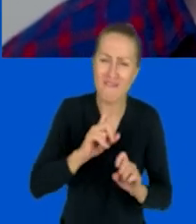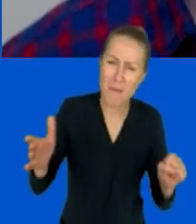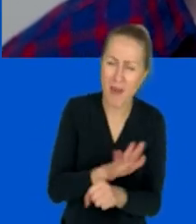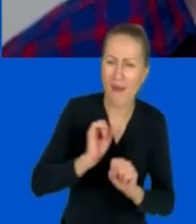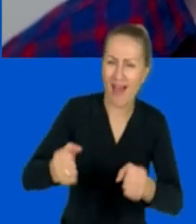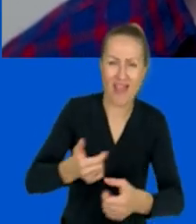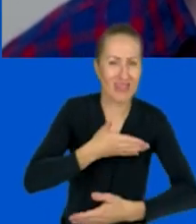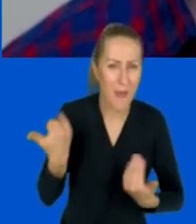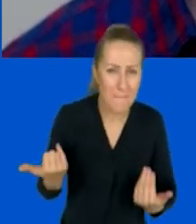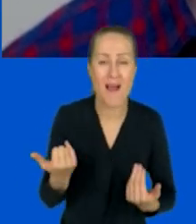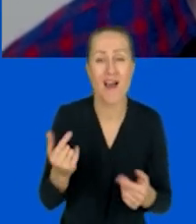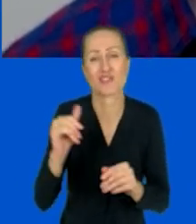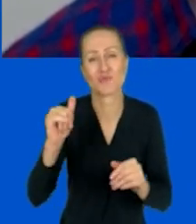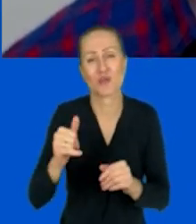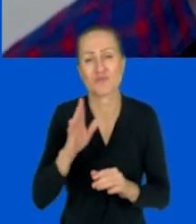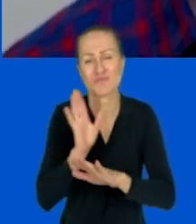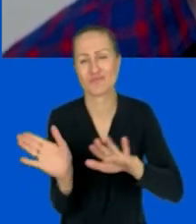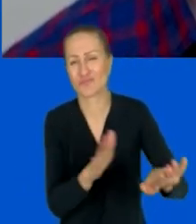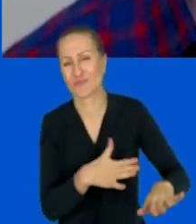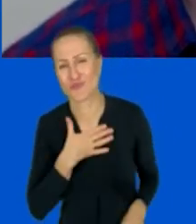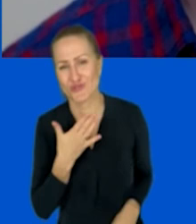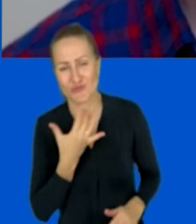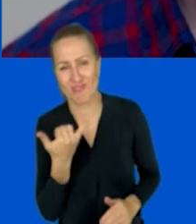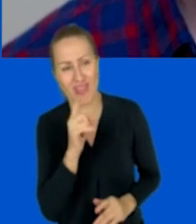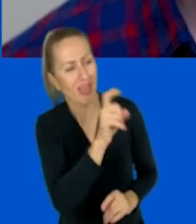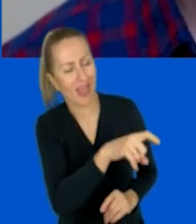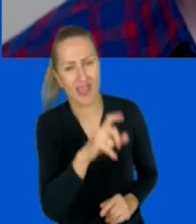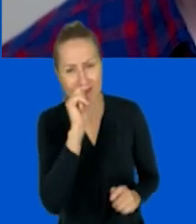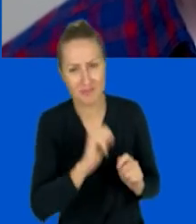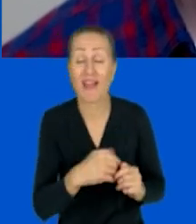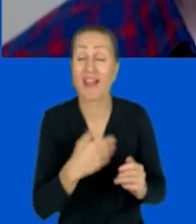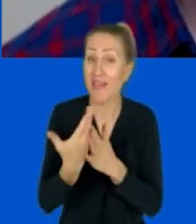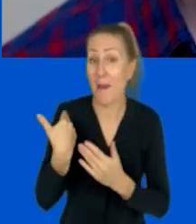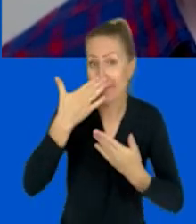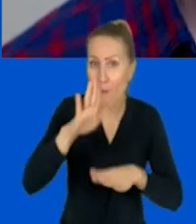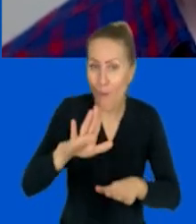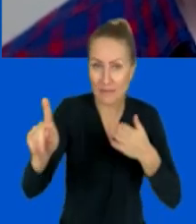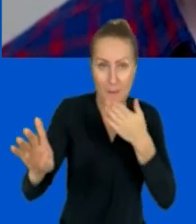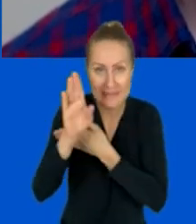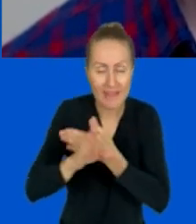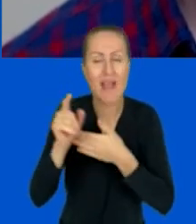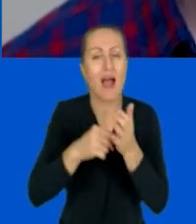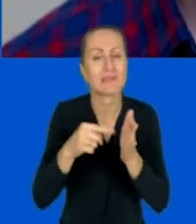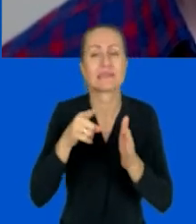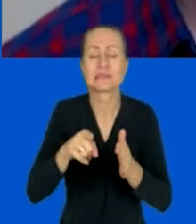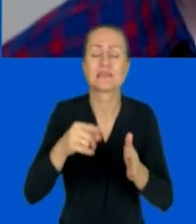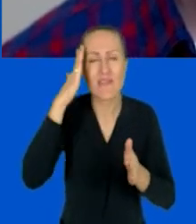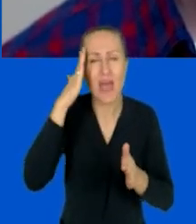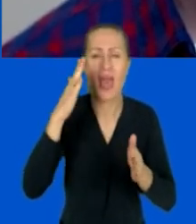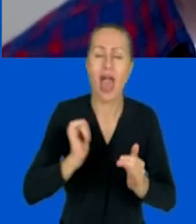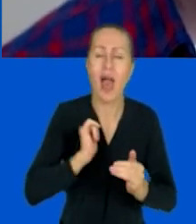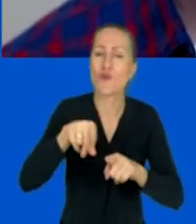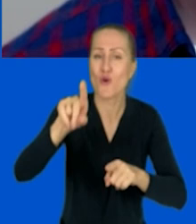zaangażowana, może być w drugim okienku. W związku z tym, no tak jak mówię, tak jak pokazałam w prezentacji, zasady, aby nie dawać